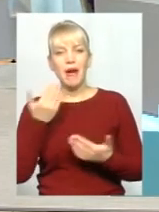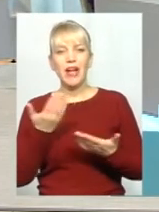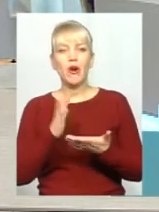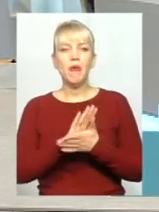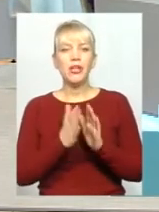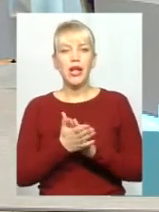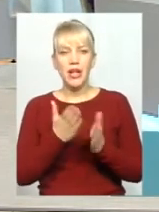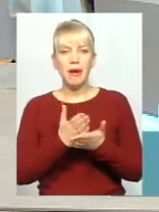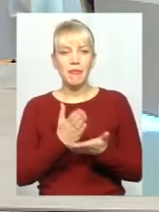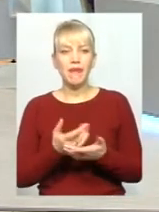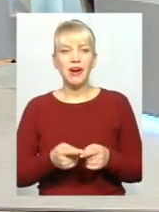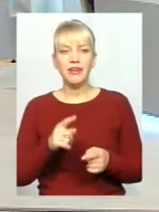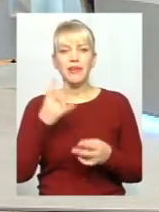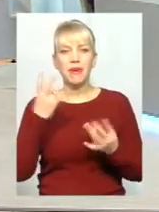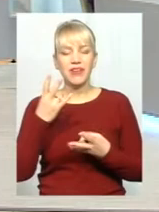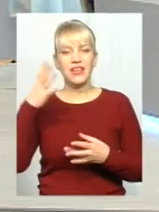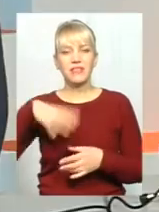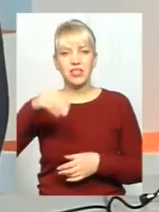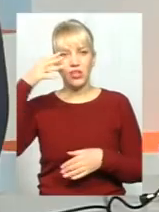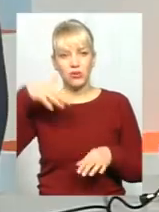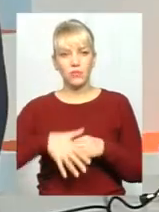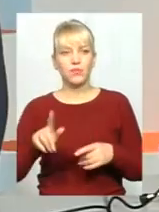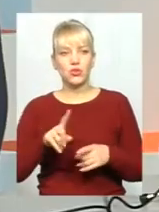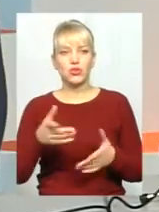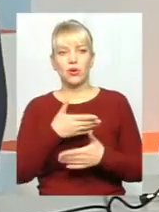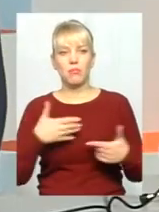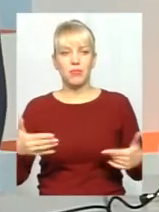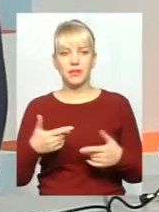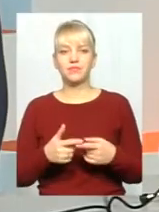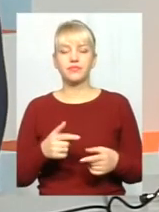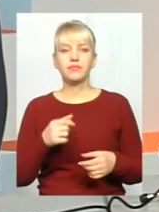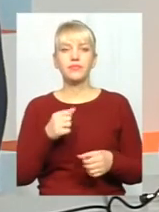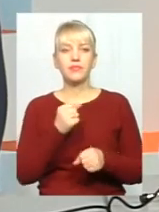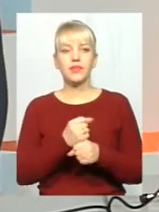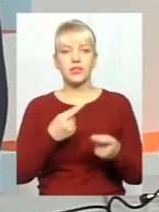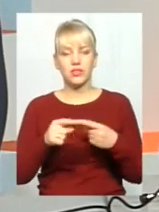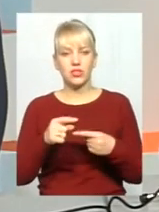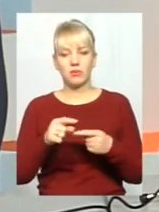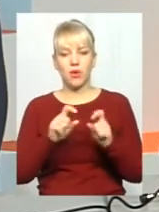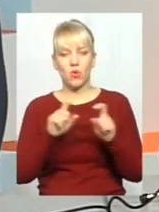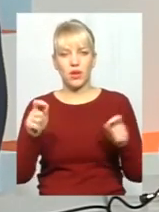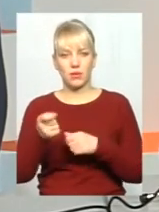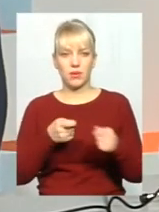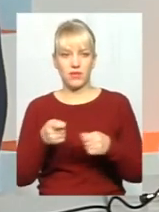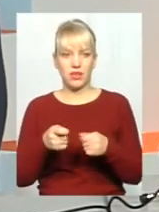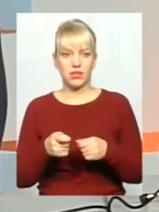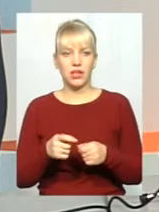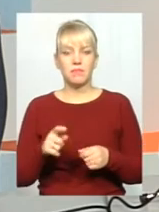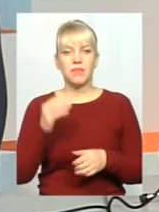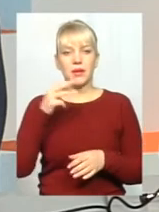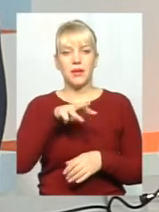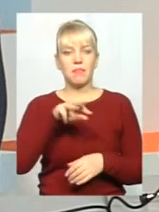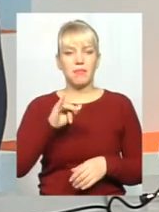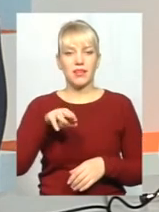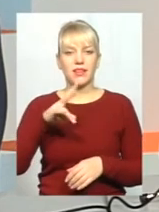перебуває їх? Взагалі, потрібно зрозуміти, що ми тісно співпрацюємо з іншими органами влади, наприклад, до самим митниці. Якщо встановлене митниками дане